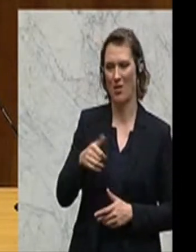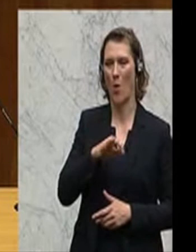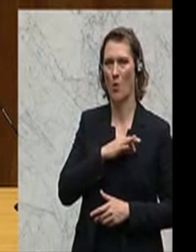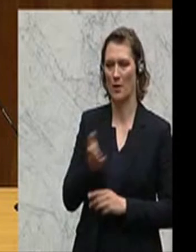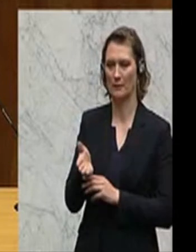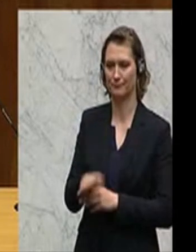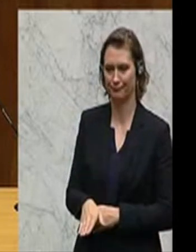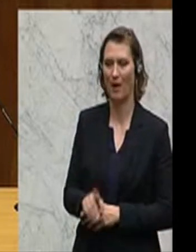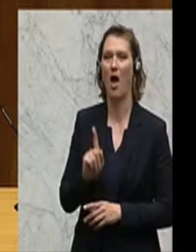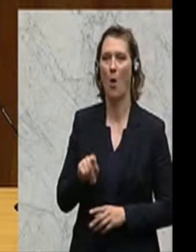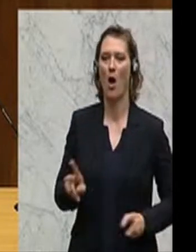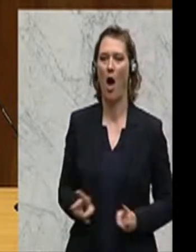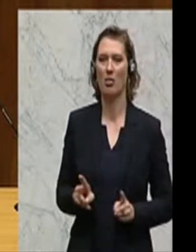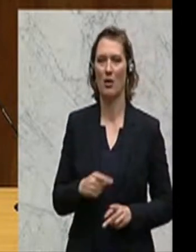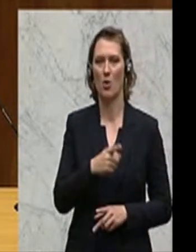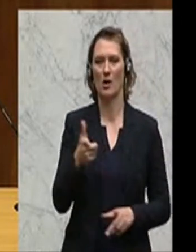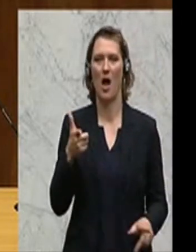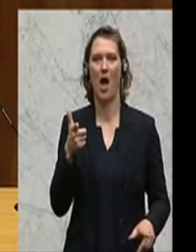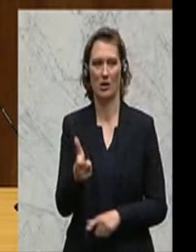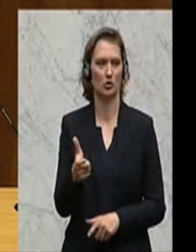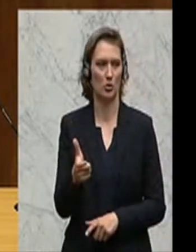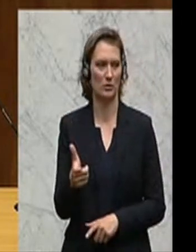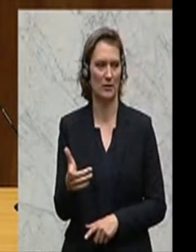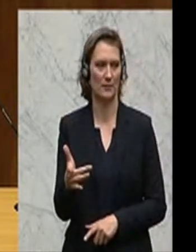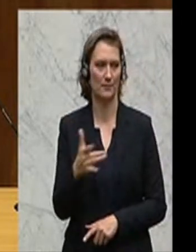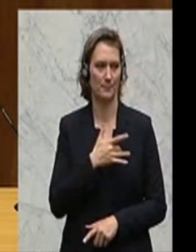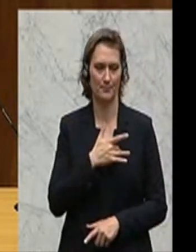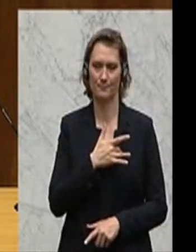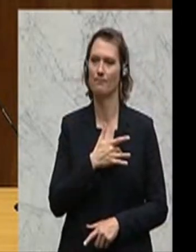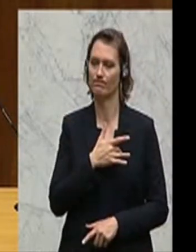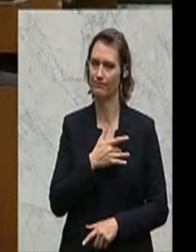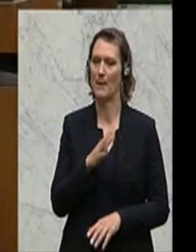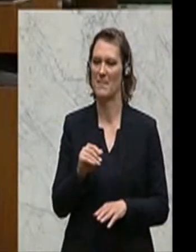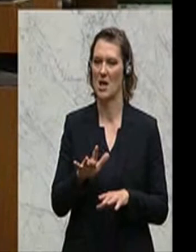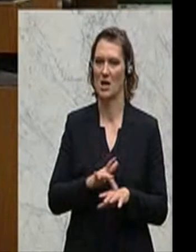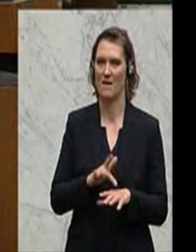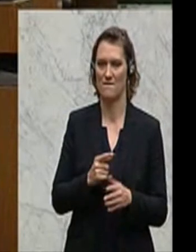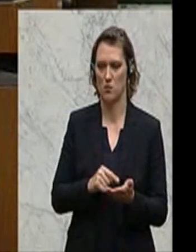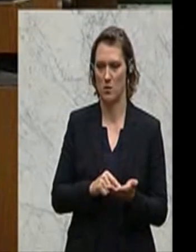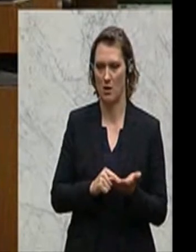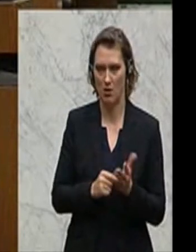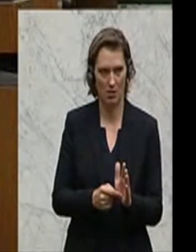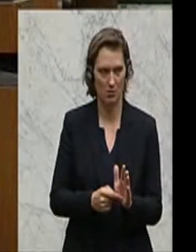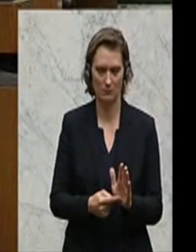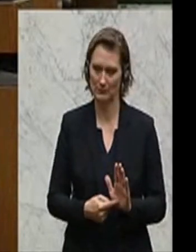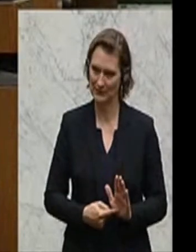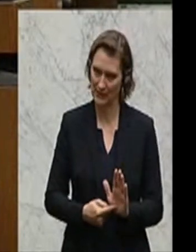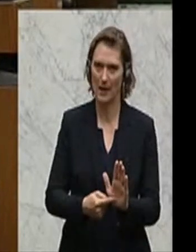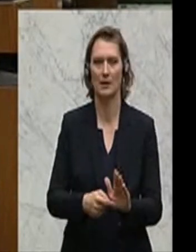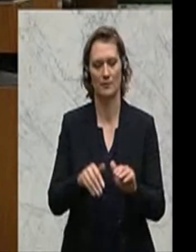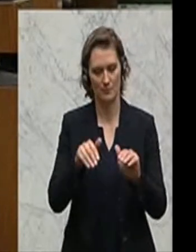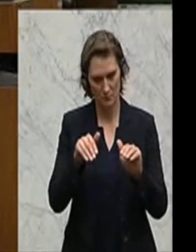aber auch den Angehörigen, des schwer angeschossenen Kollegen, unser Mitgefühl und unser Gedenken ganz einfach sein